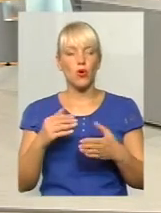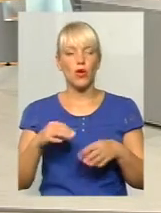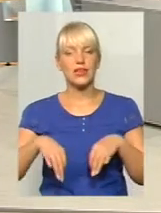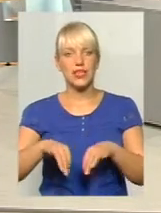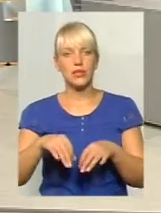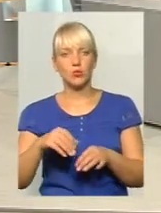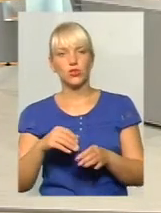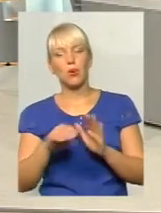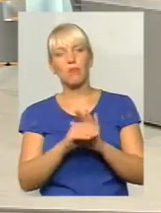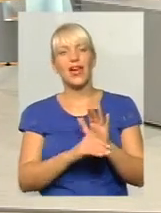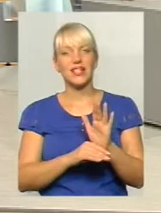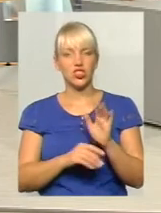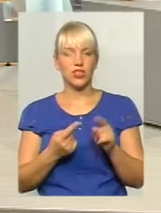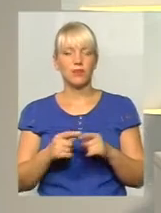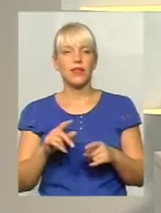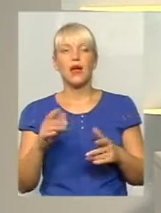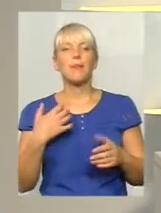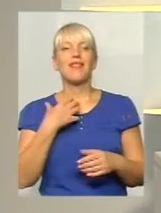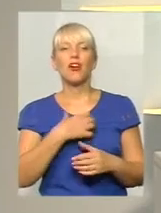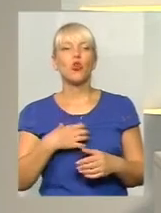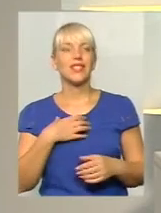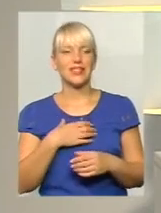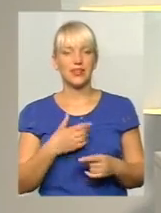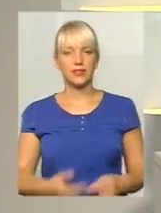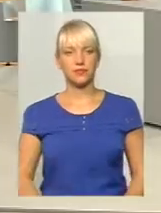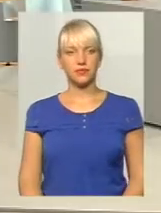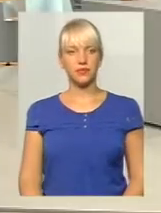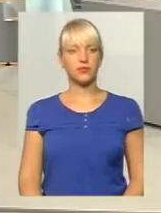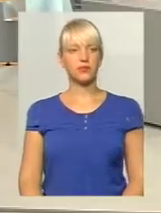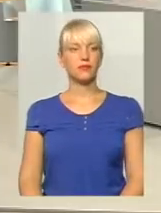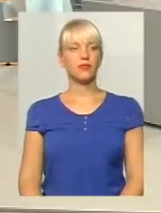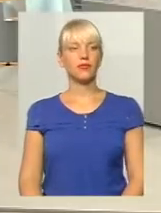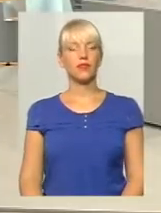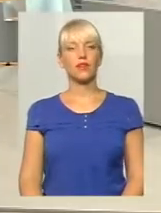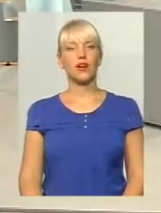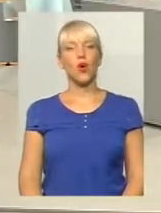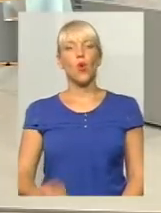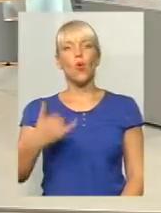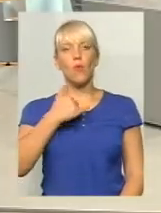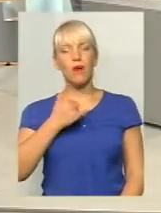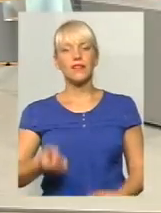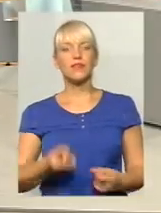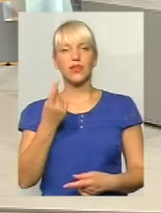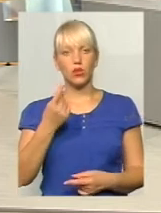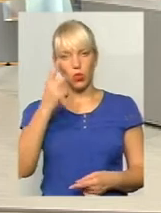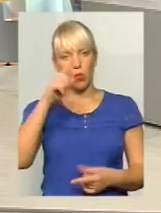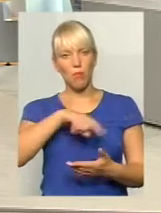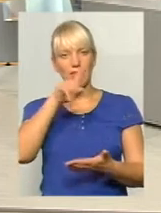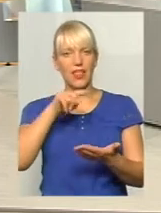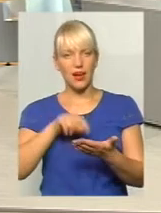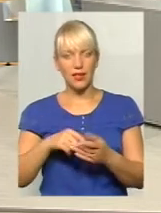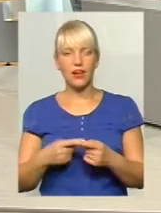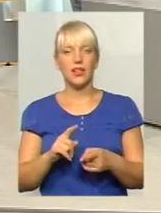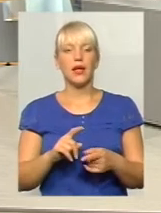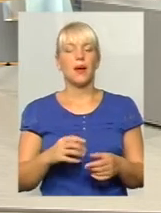пріоритет, так? наскільки я зрозумію, на громадських обговорнях. і розкажу, тому що... Ні, мене одразу запитання. От, пріоритет – це в нас